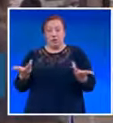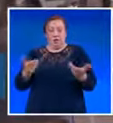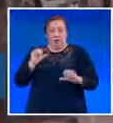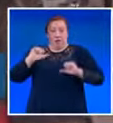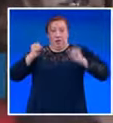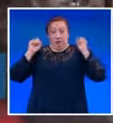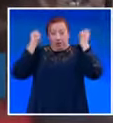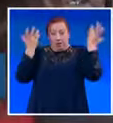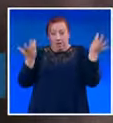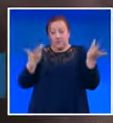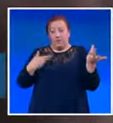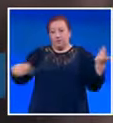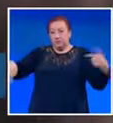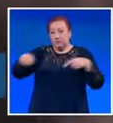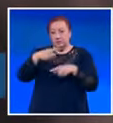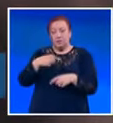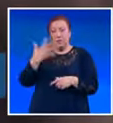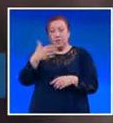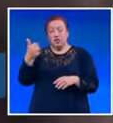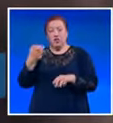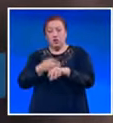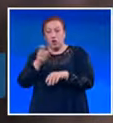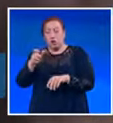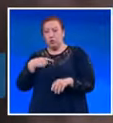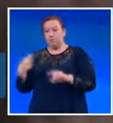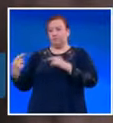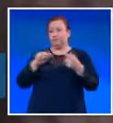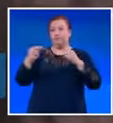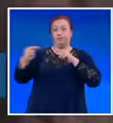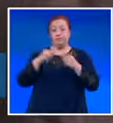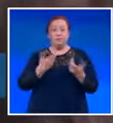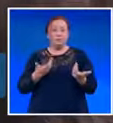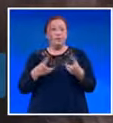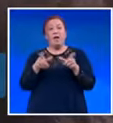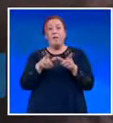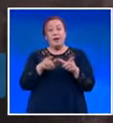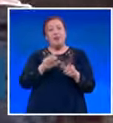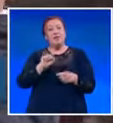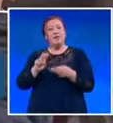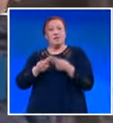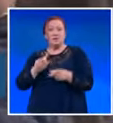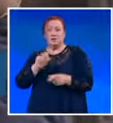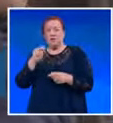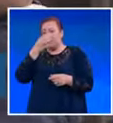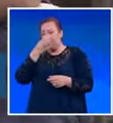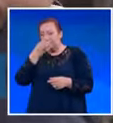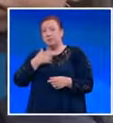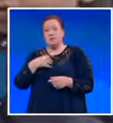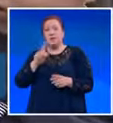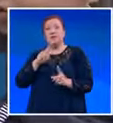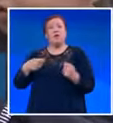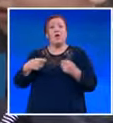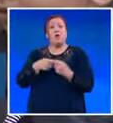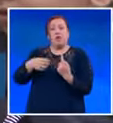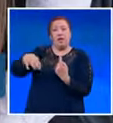сабали печи с доктора, които кровеносим са караха. Маргарет и Васил нямат симптоми на COVID-19 и не са контактни на заразен.